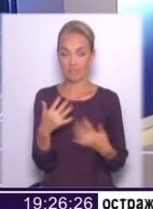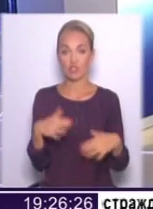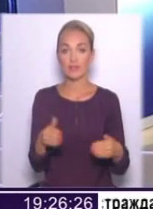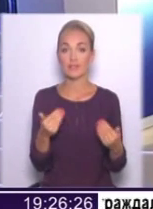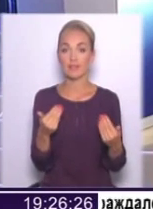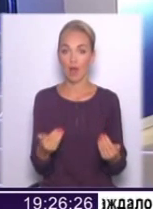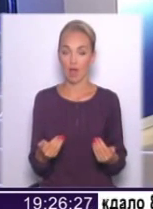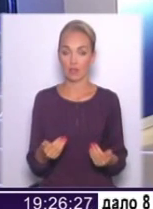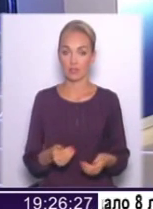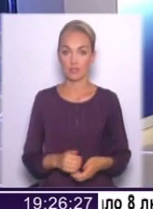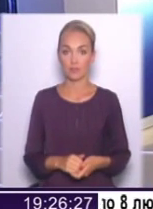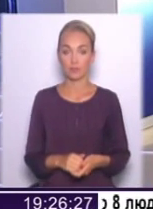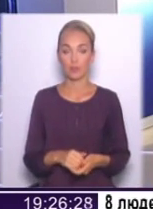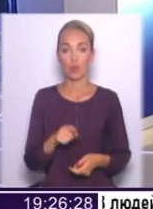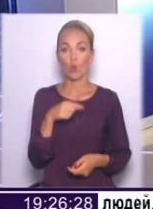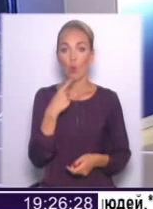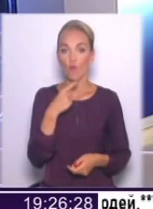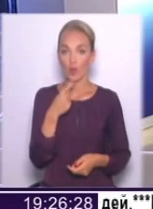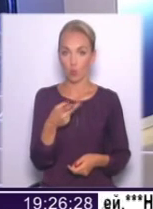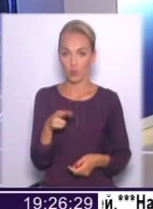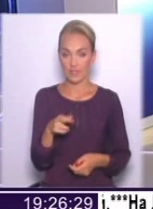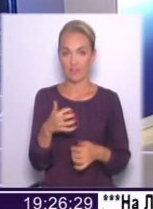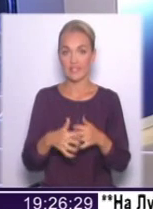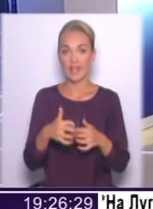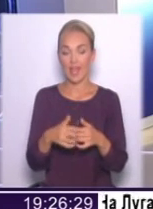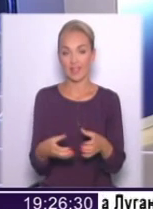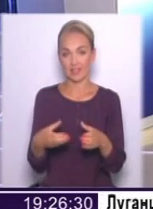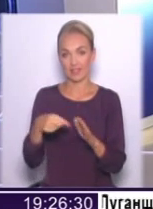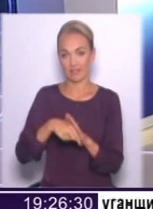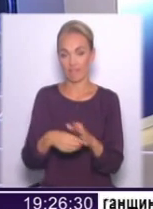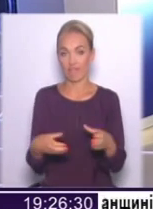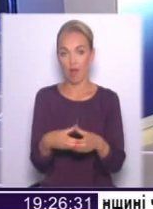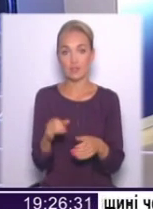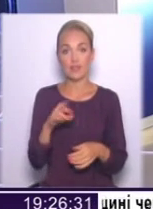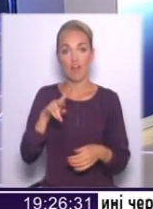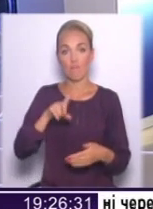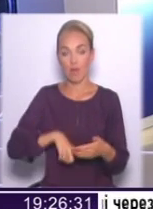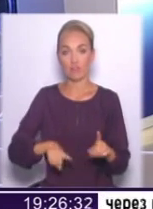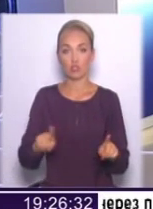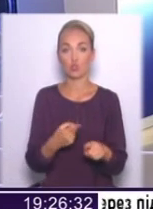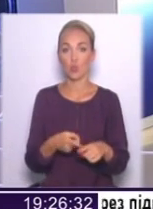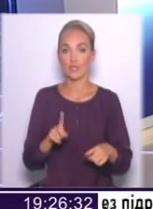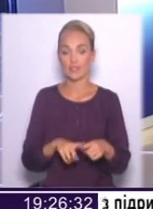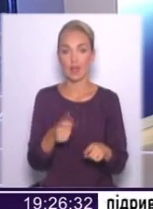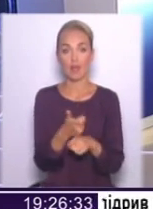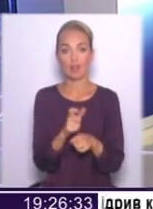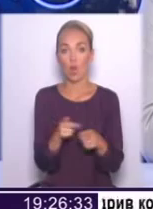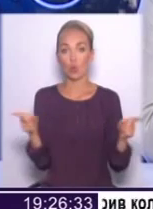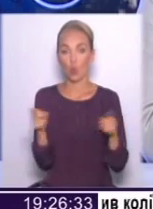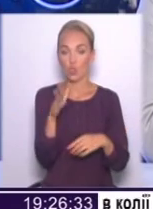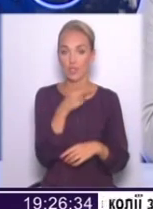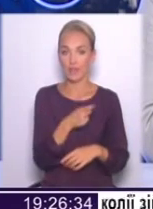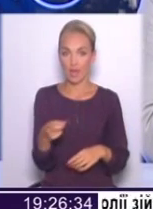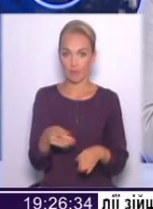зараз говорилося всередині фракції, і я впевнений, що це найкоротший термін відбудеться,